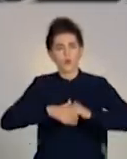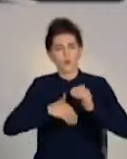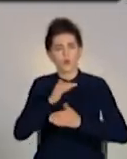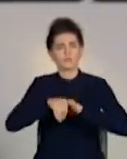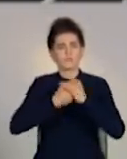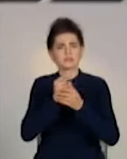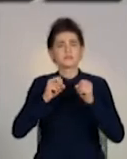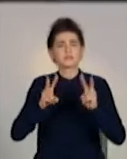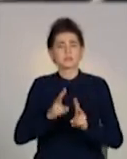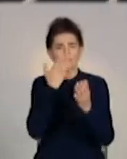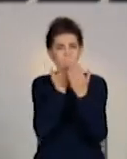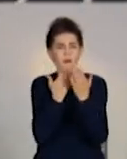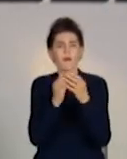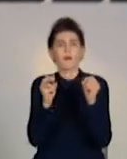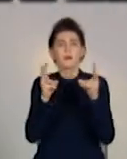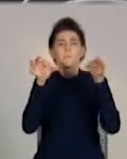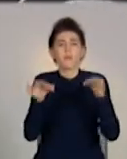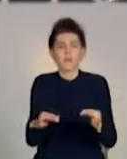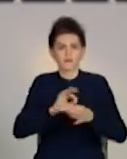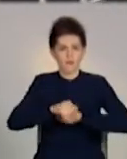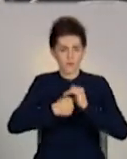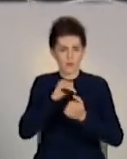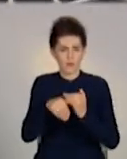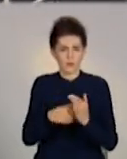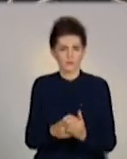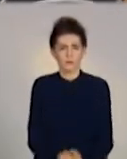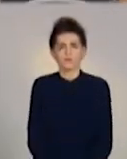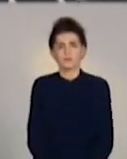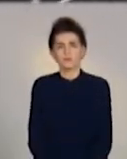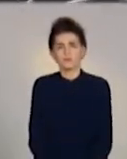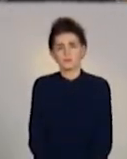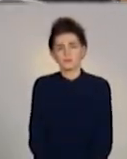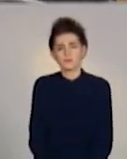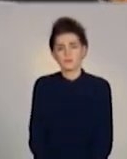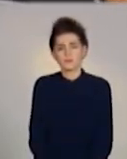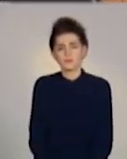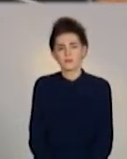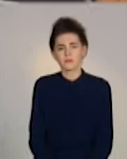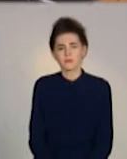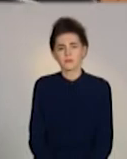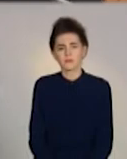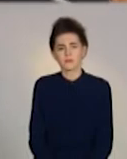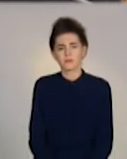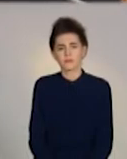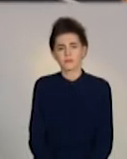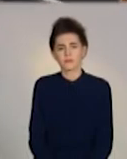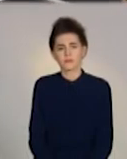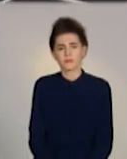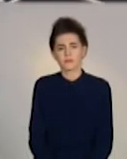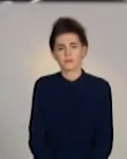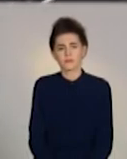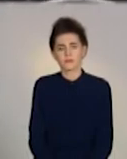беремо пальці, між пальцеві відверсті. Таким образом, от такими движеннями і от такими